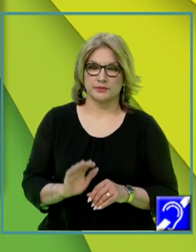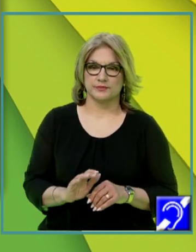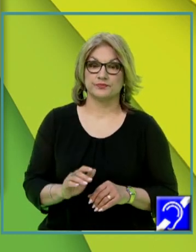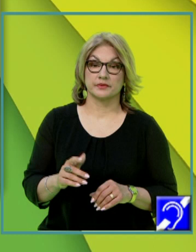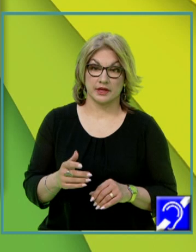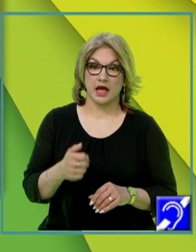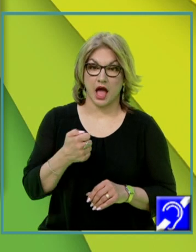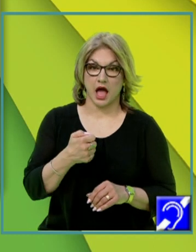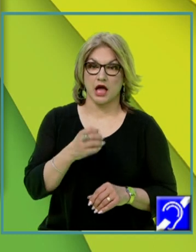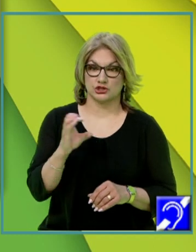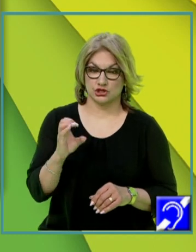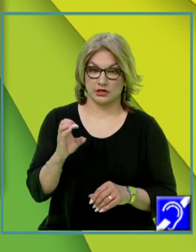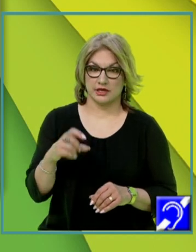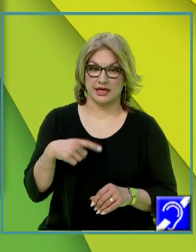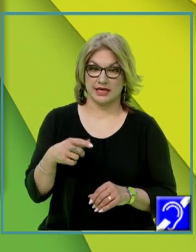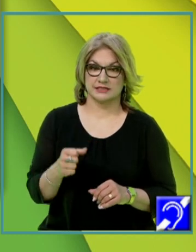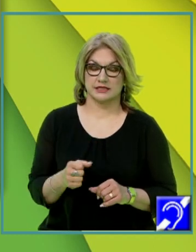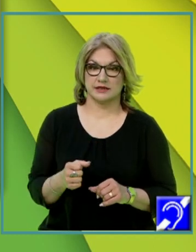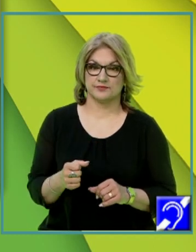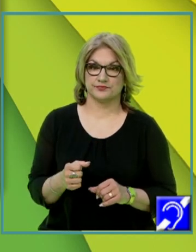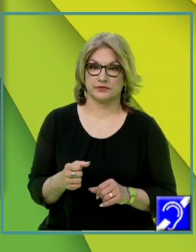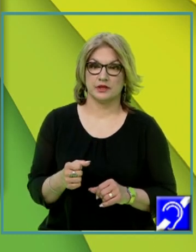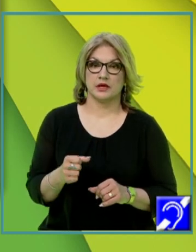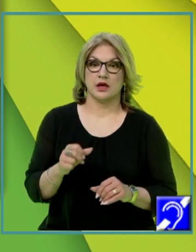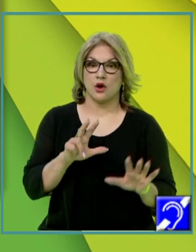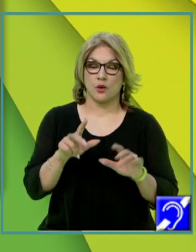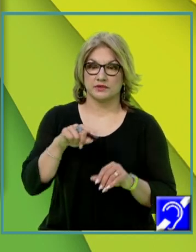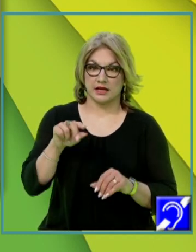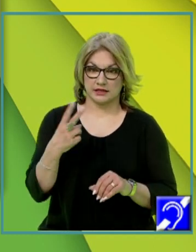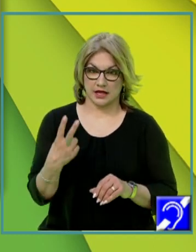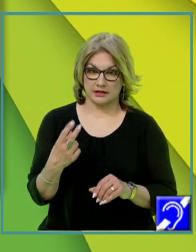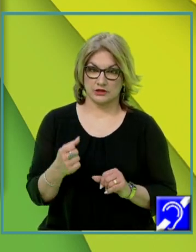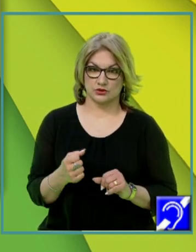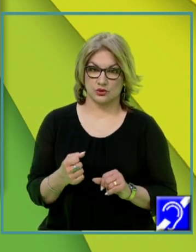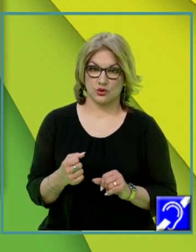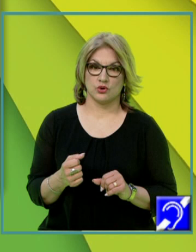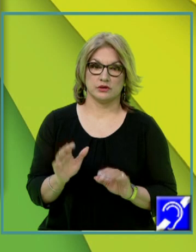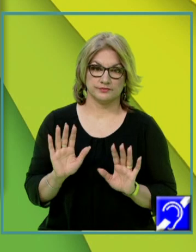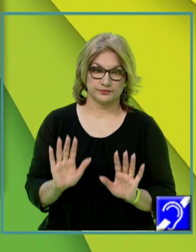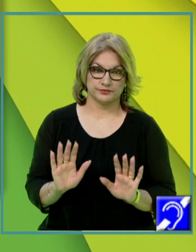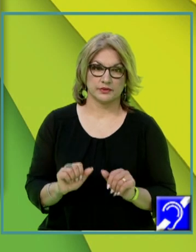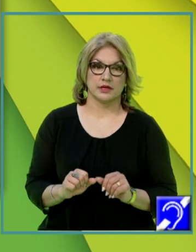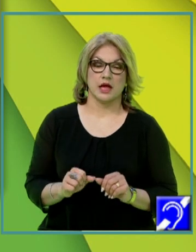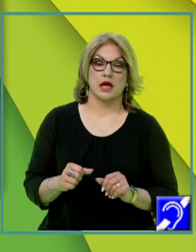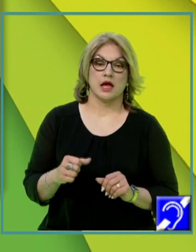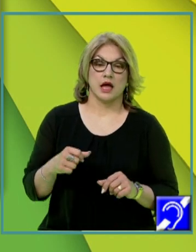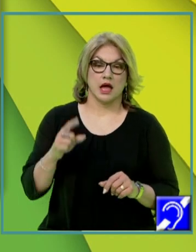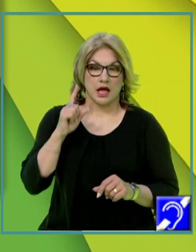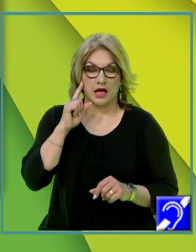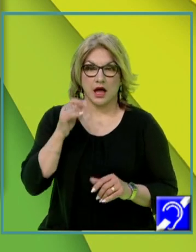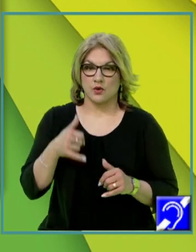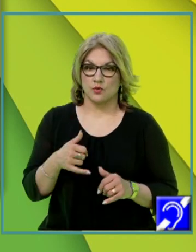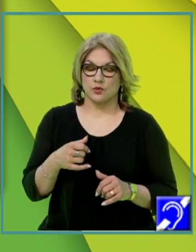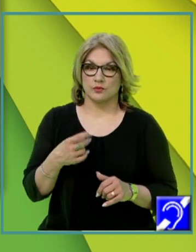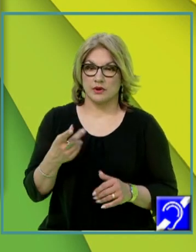Deci AC este cât? Este O radical din 2. Bun. Și atunci avem nevoie de